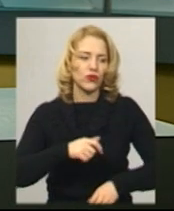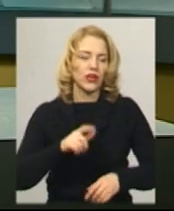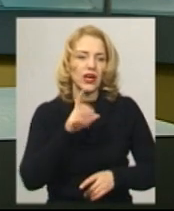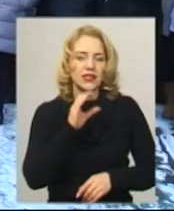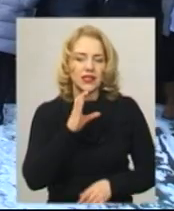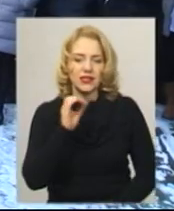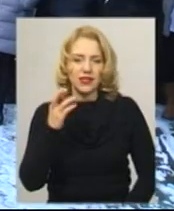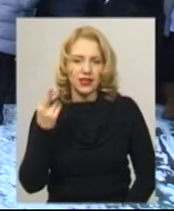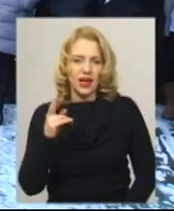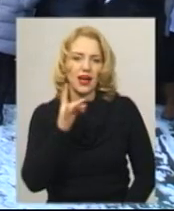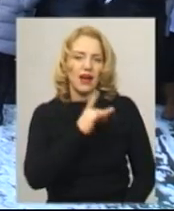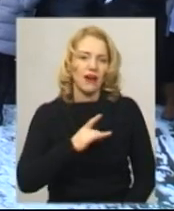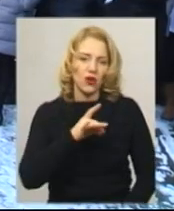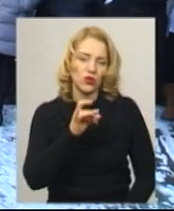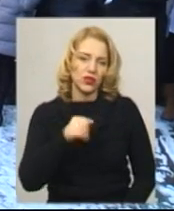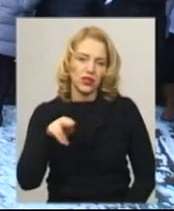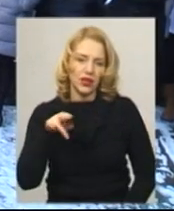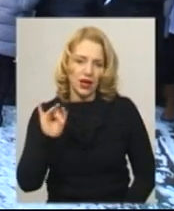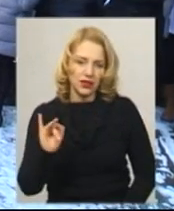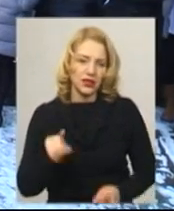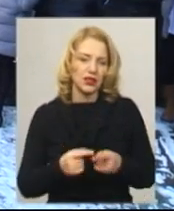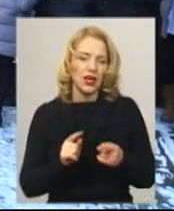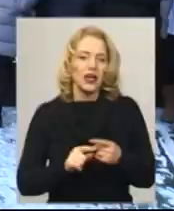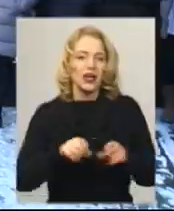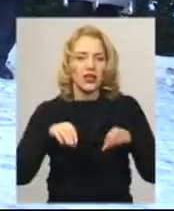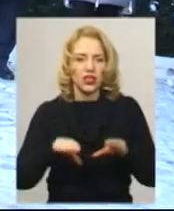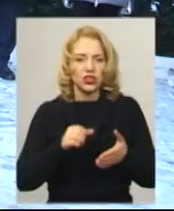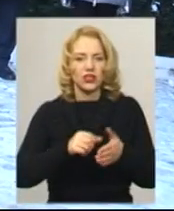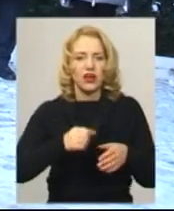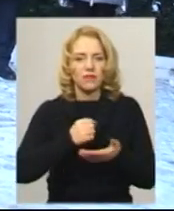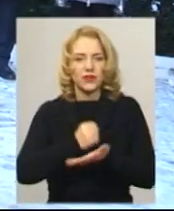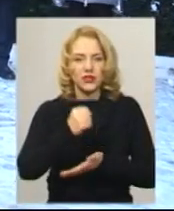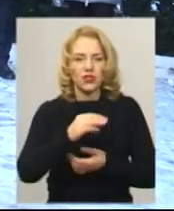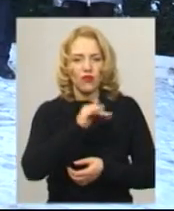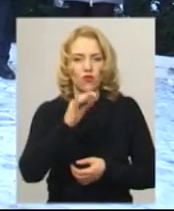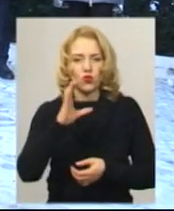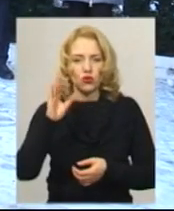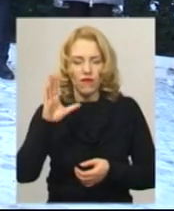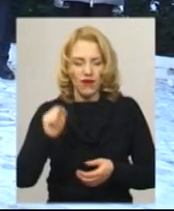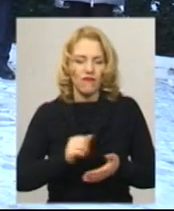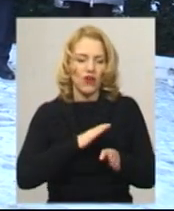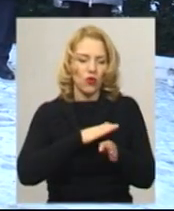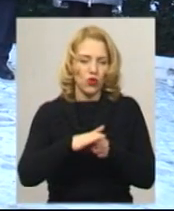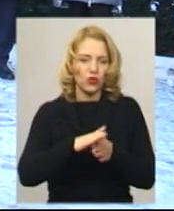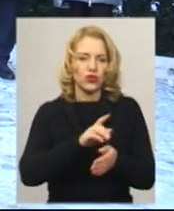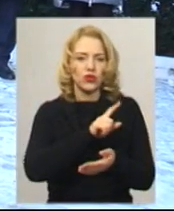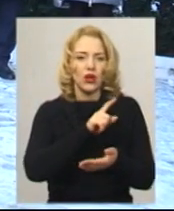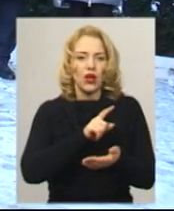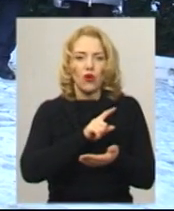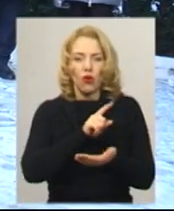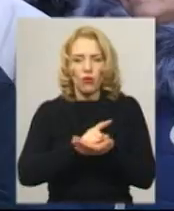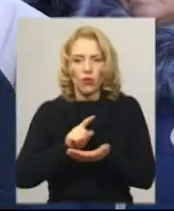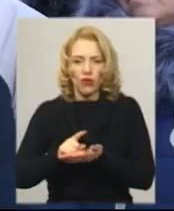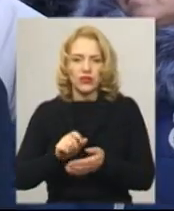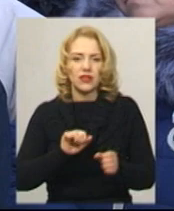Нагадаю, скасування рішення призначити Олену Фурсову, виконуючи обов'язки директора закладу, відстоювала частина працівників